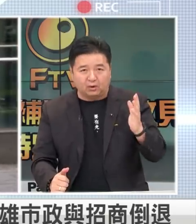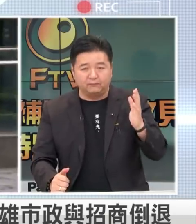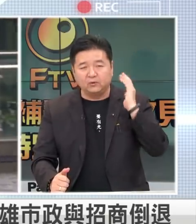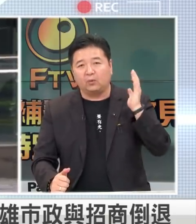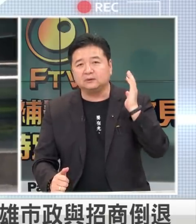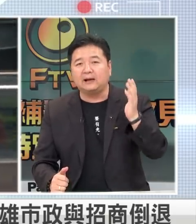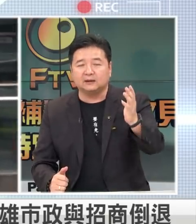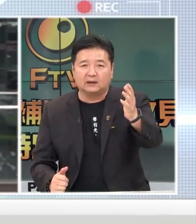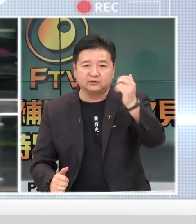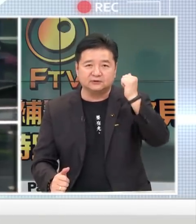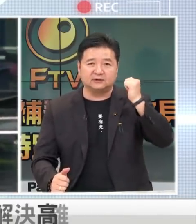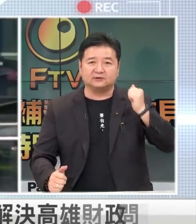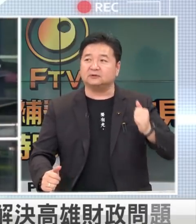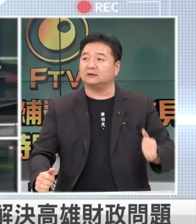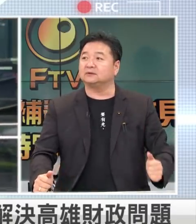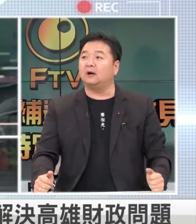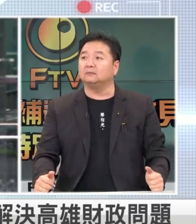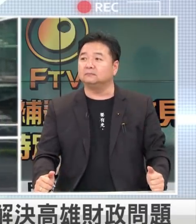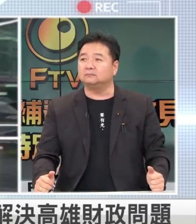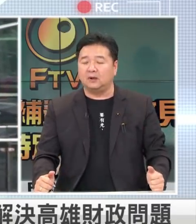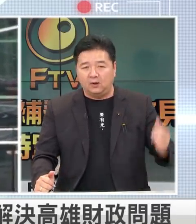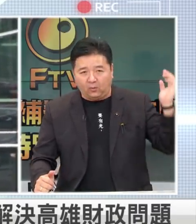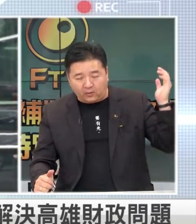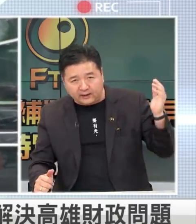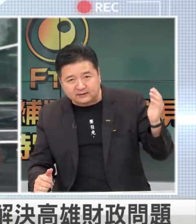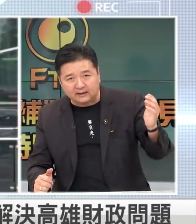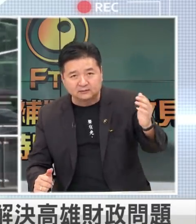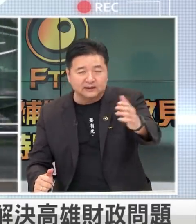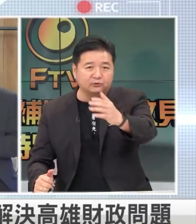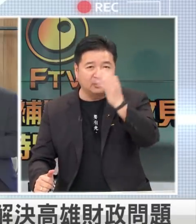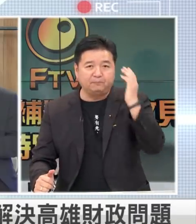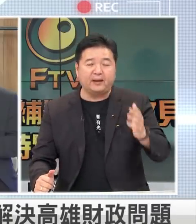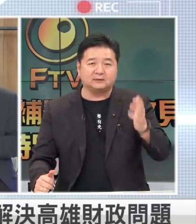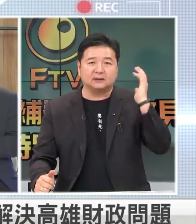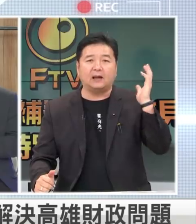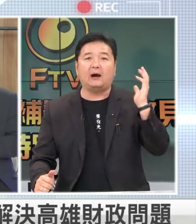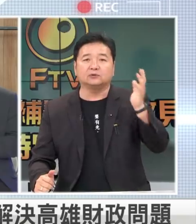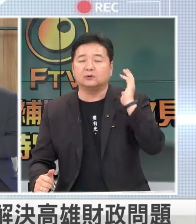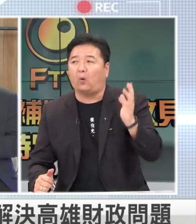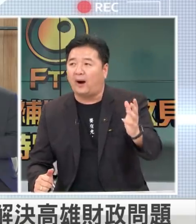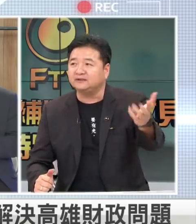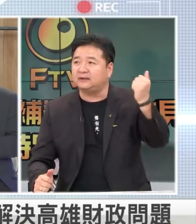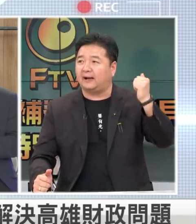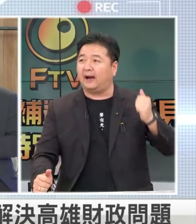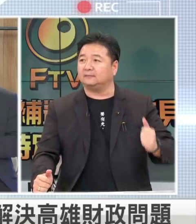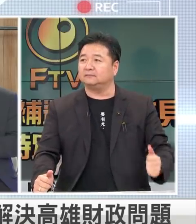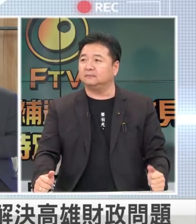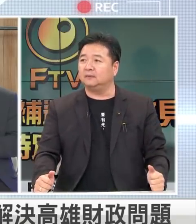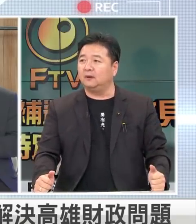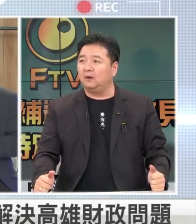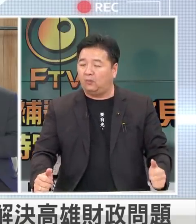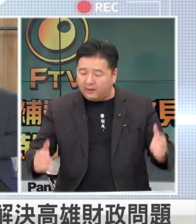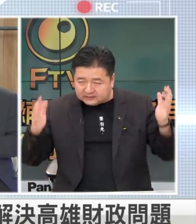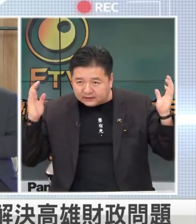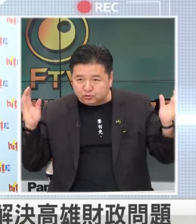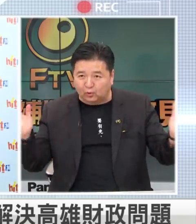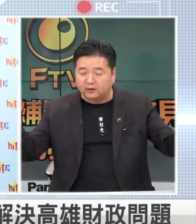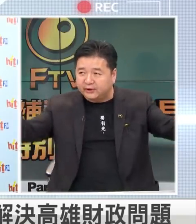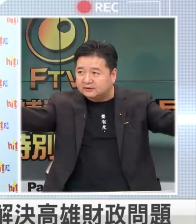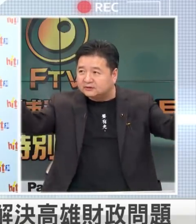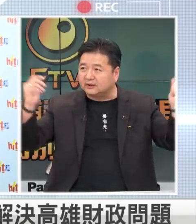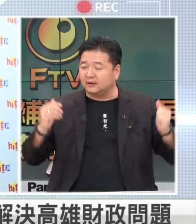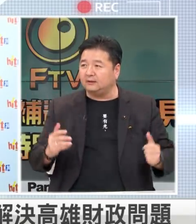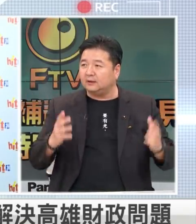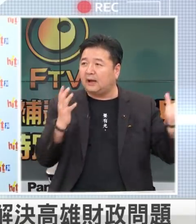如果我当了高雄市的市长之后我要让高雄变成澳洲的黄金海岸我要让